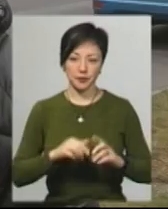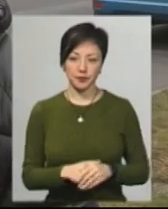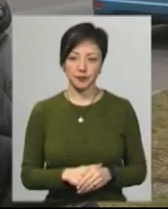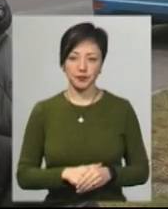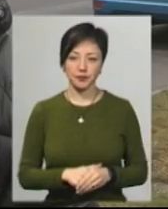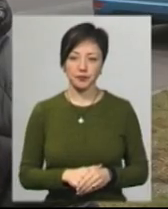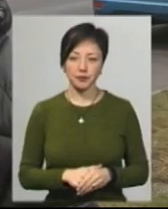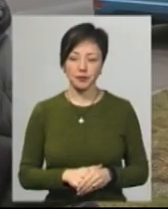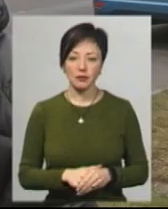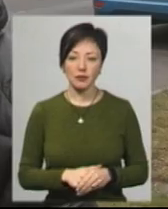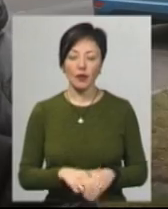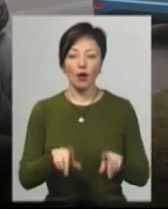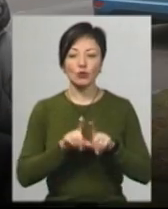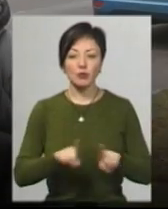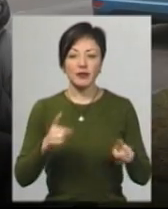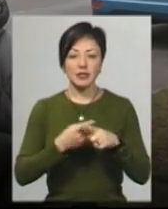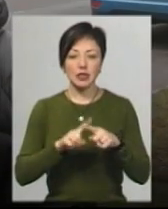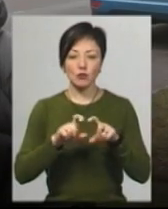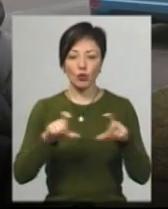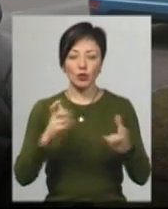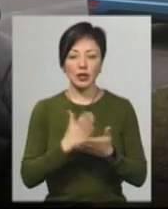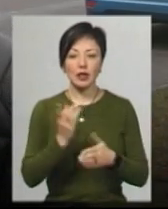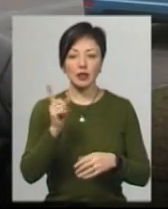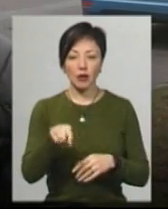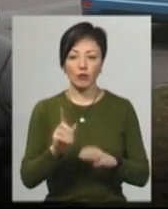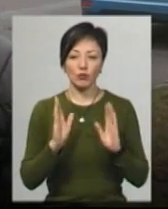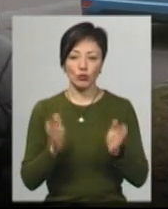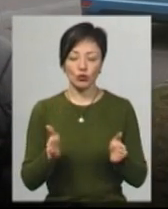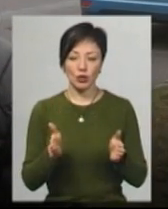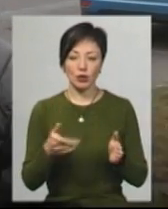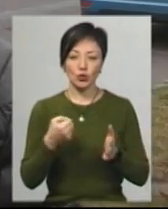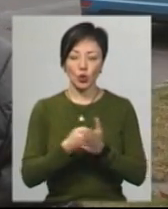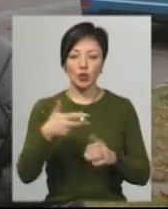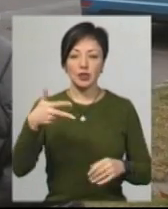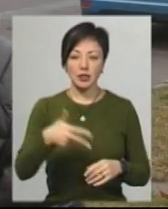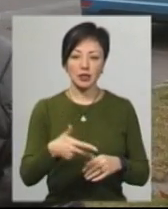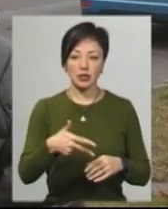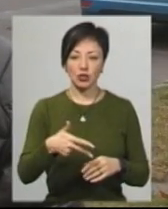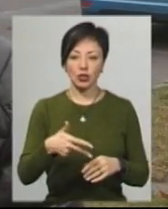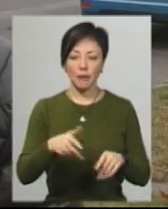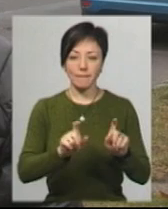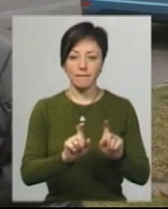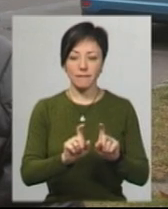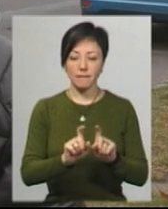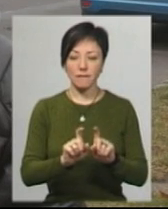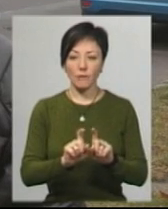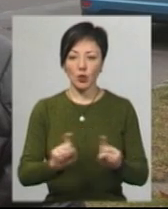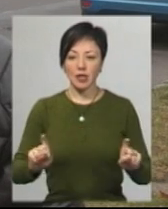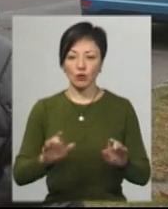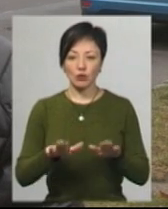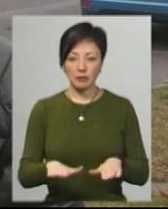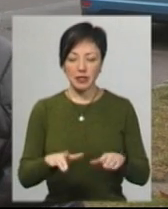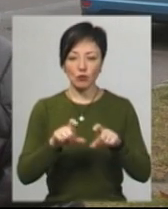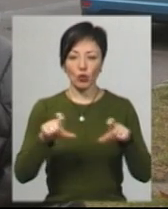Сергій Ремес. Особливістю цієї споруди є те, що там буде до трьох тисяч посадочних місць і споруда буде